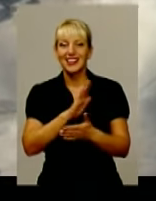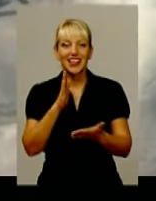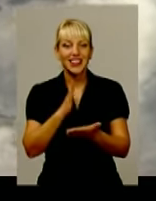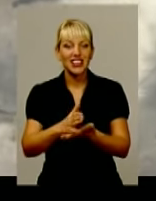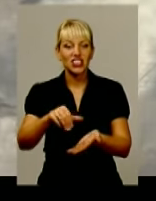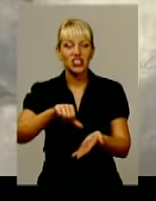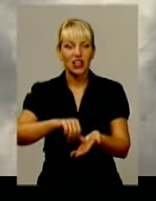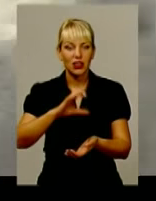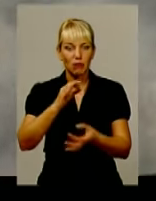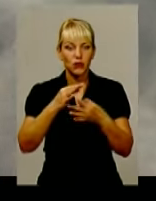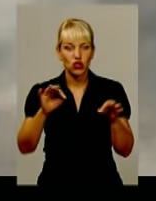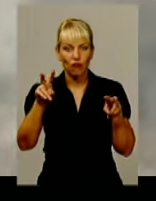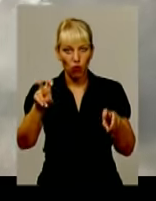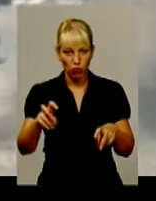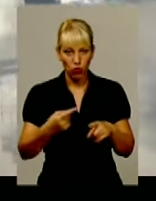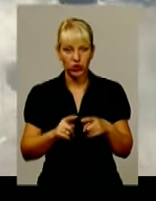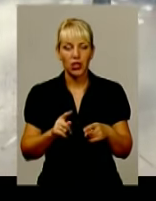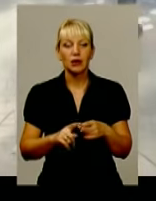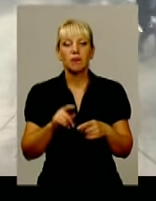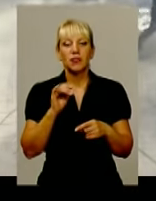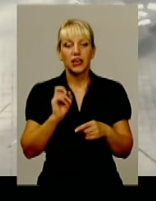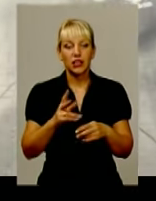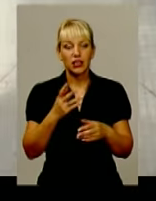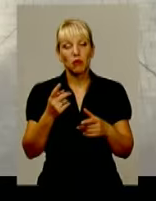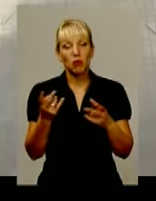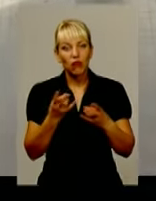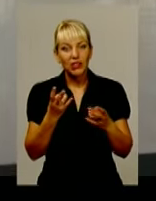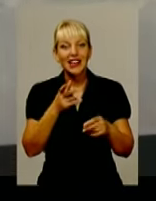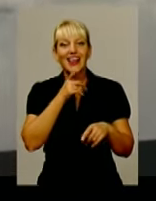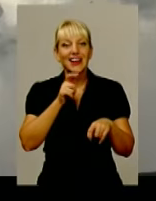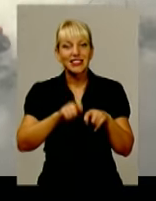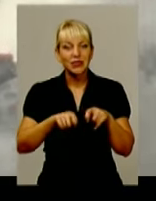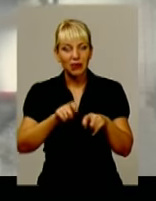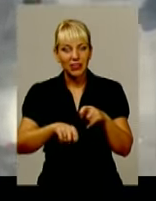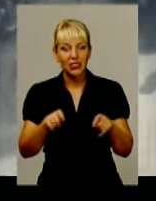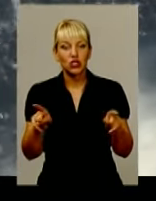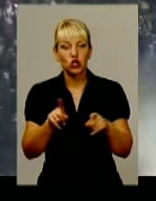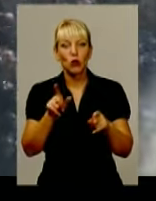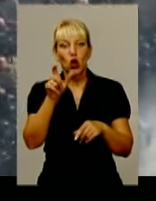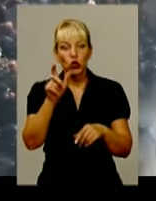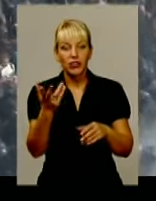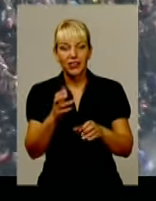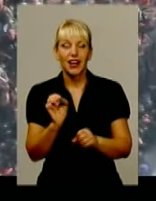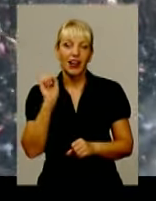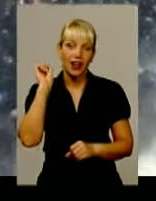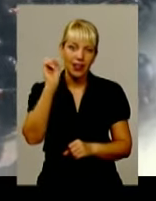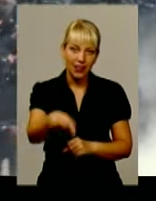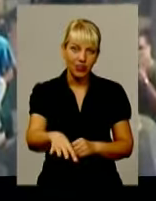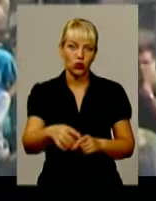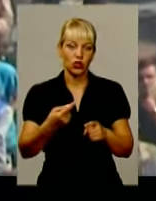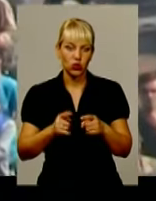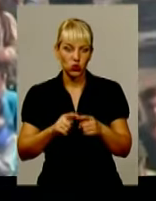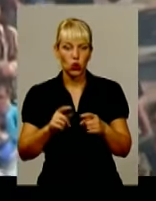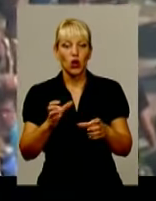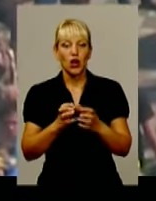об'єднання «Свобода». Правник наполягає, потрібна експертиза, аби довести, що людина, яка кинула гранату, і є його підзахисний.